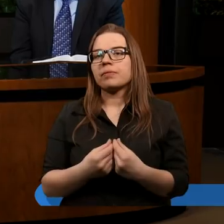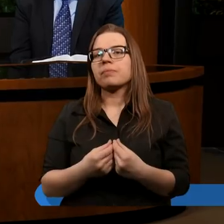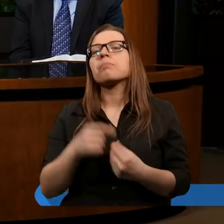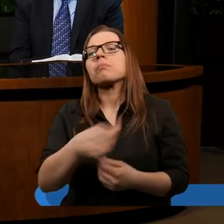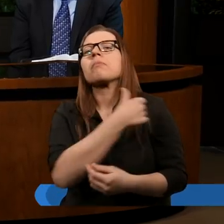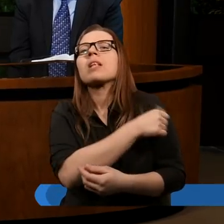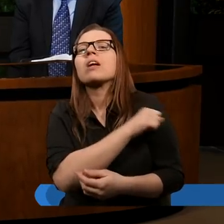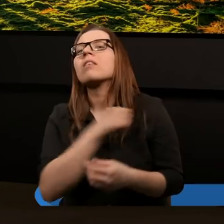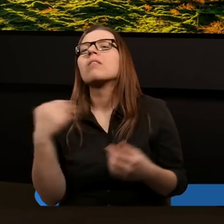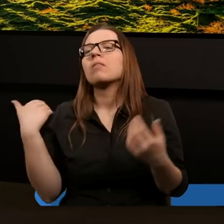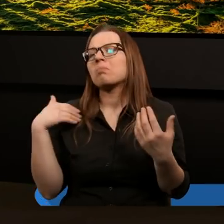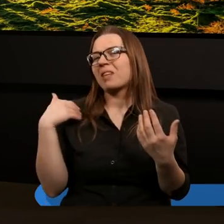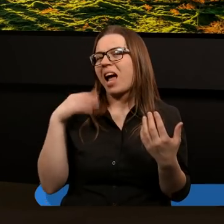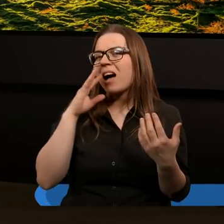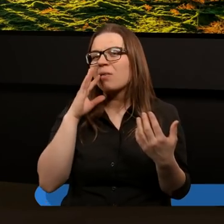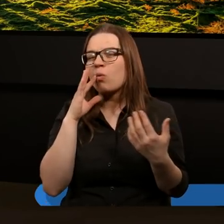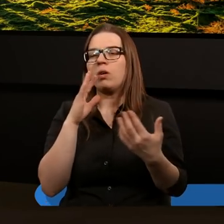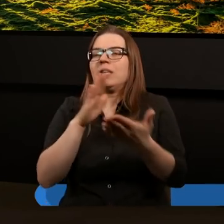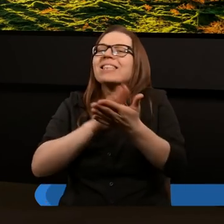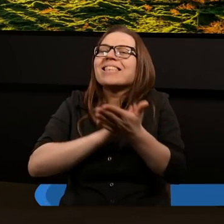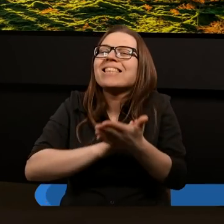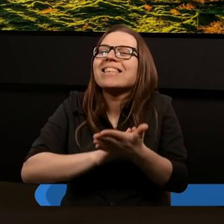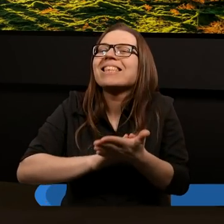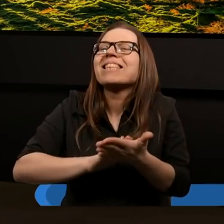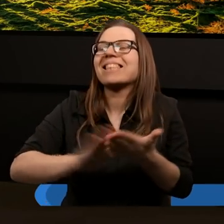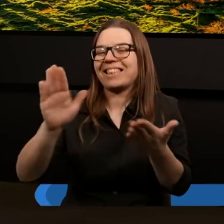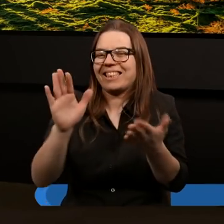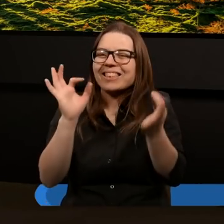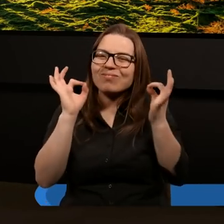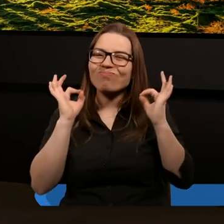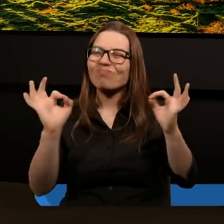białe, niesplamione, nieskalane,